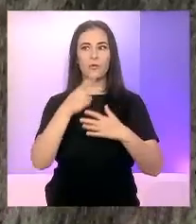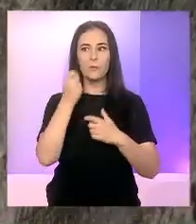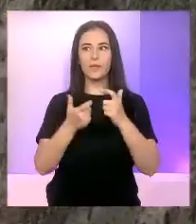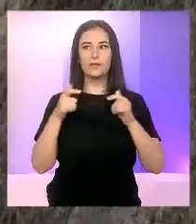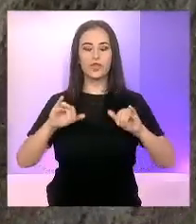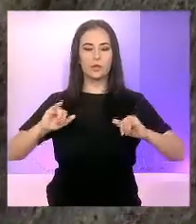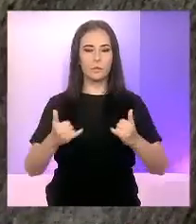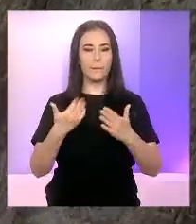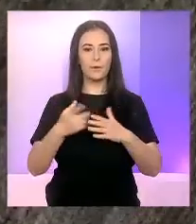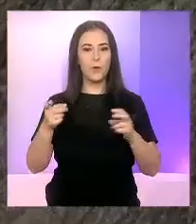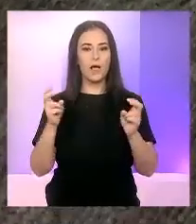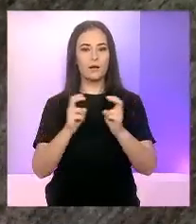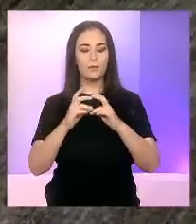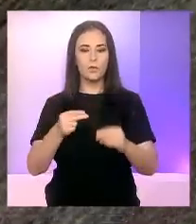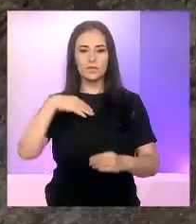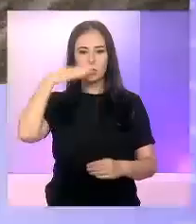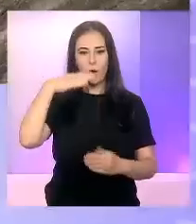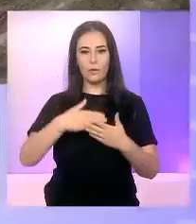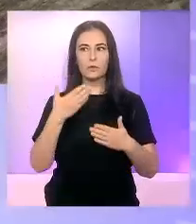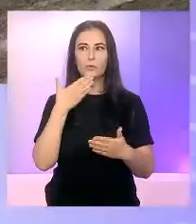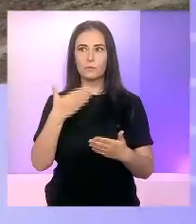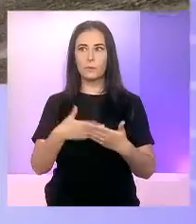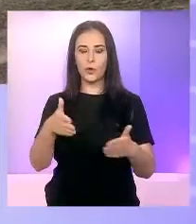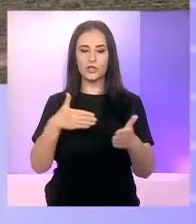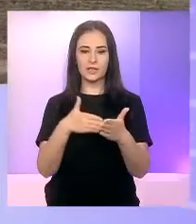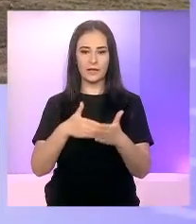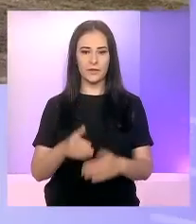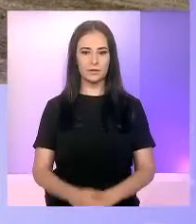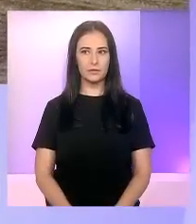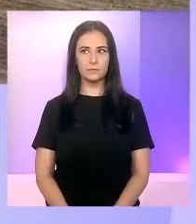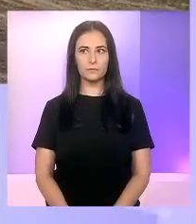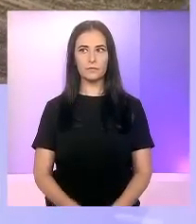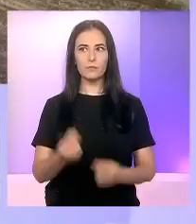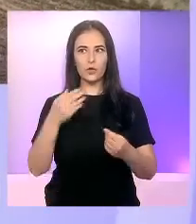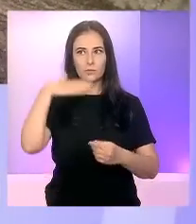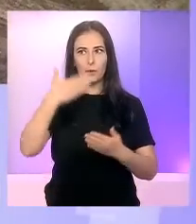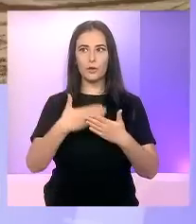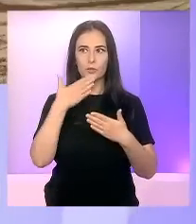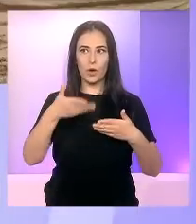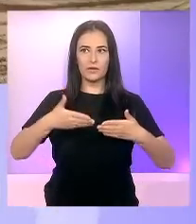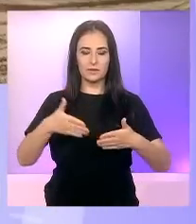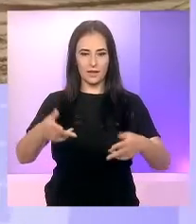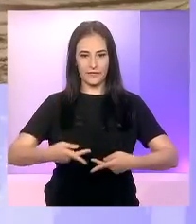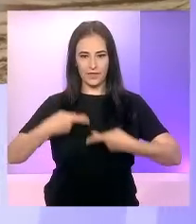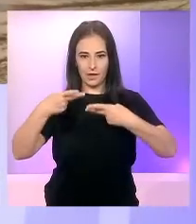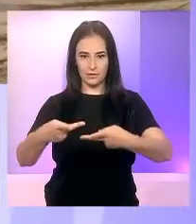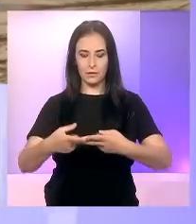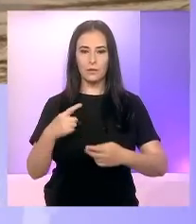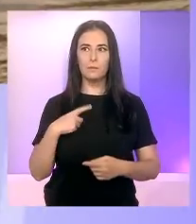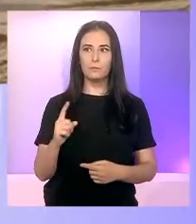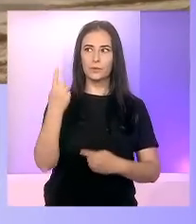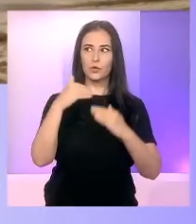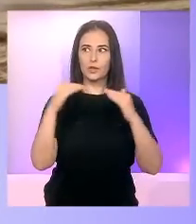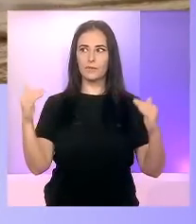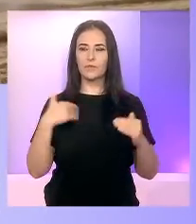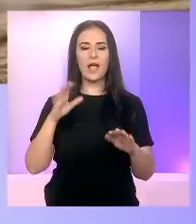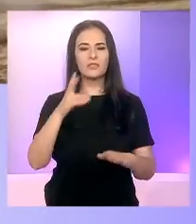Gheorghe, expert în piața de cereale. Bună ziua și mulțumesc pentru intervenție. Bună ziua, mulțumesc frumos pentru invitație. În primul rând,